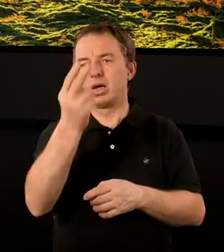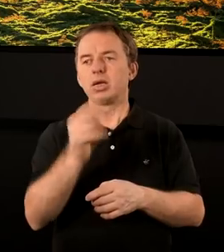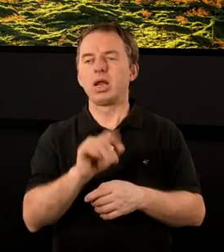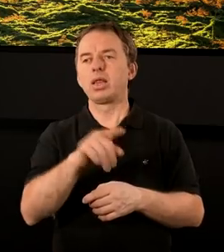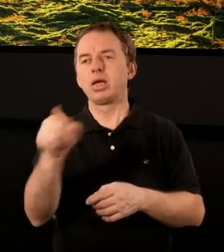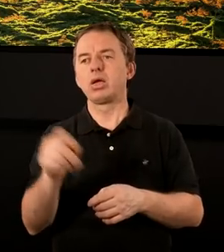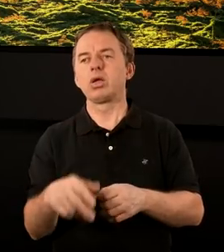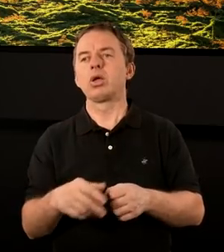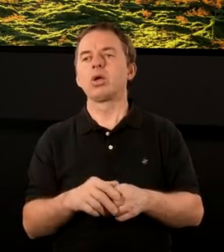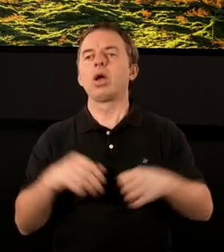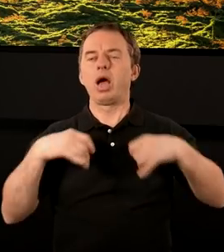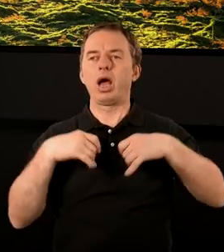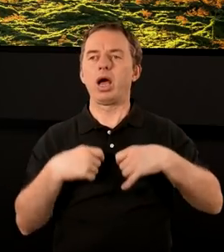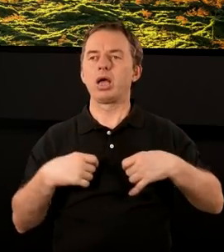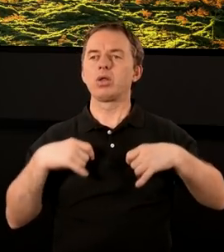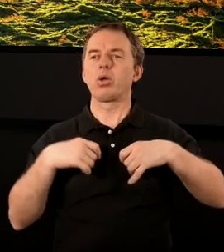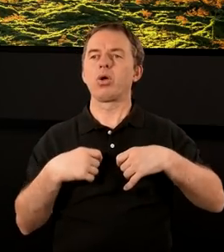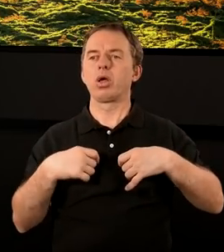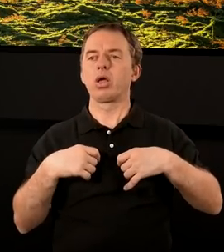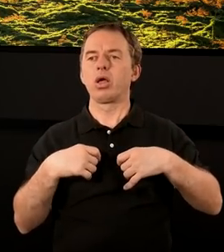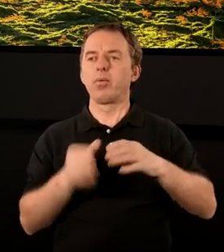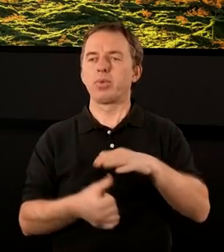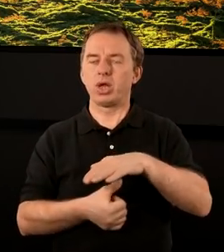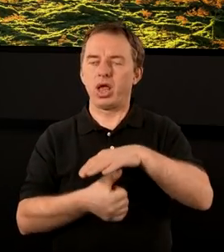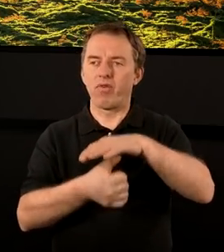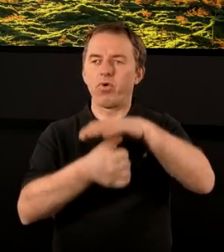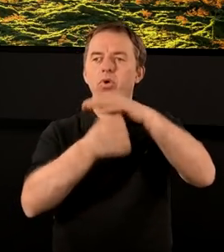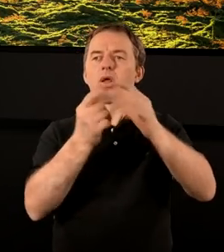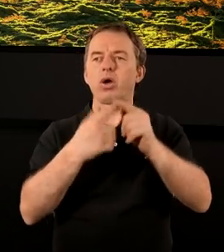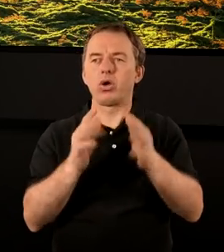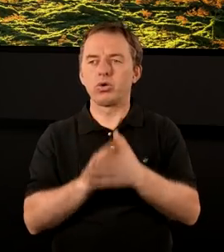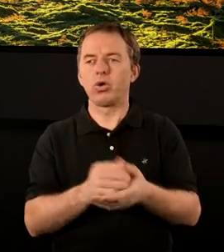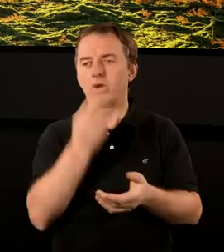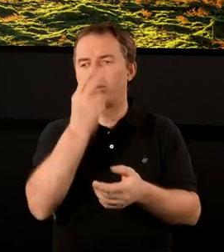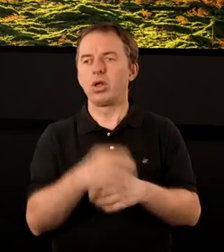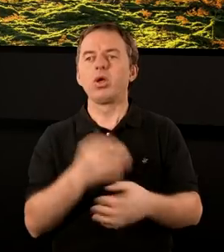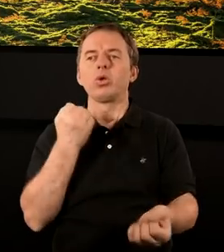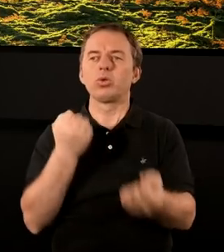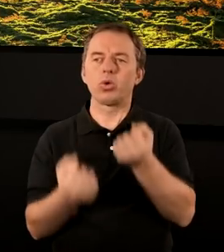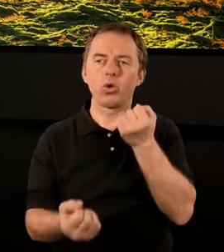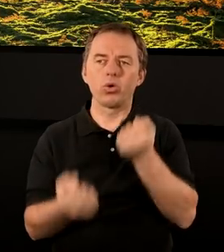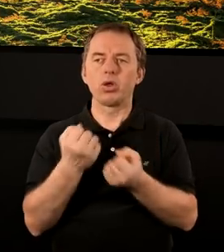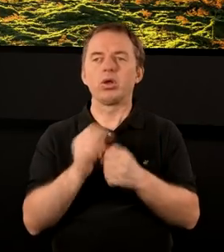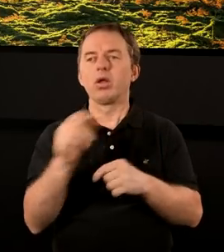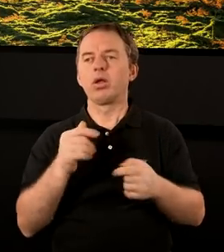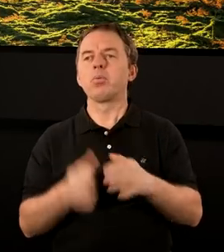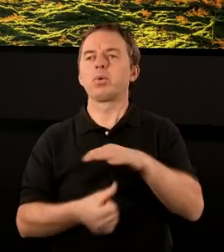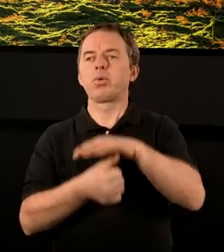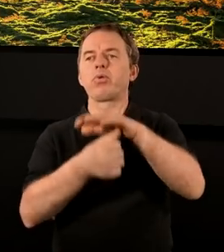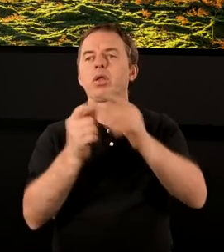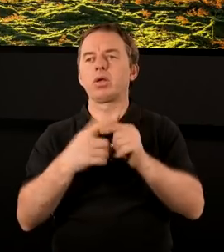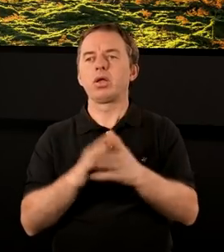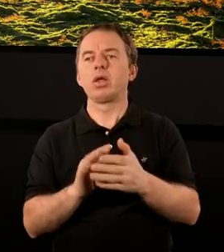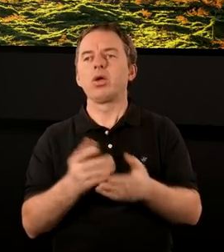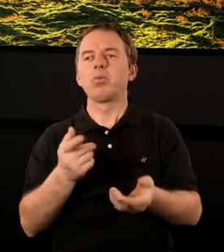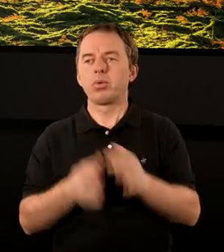patrzyli na tych aniołów, jako na takich przywódców tych kościołów, to zobaczcie, jakże trudno być w czasach prześladowań przywódcą